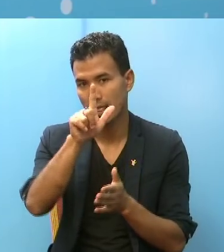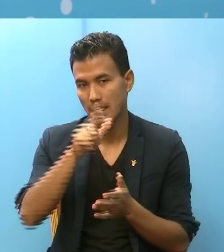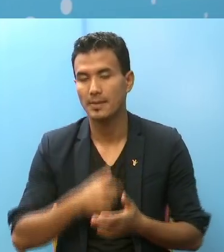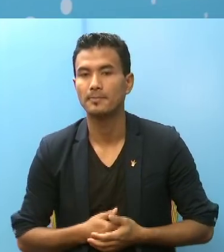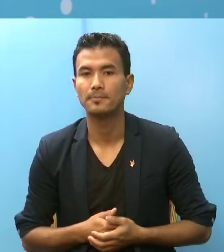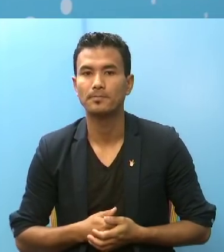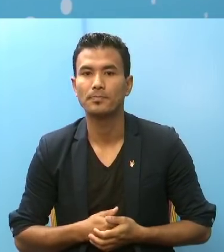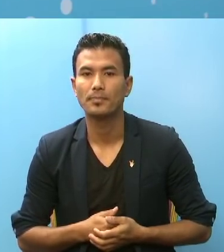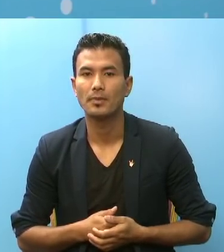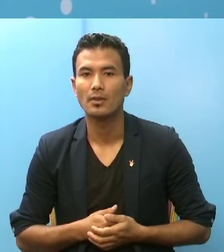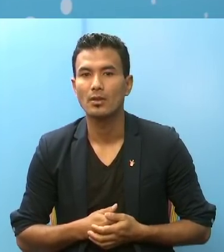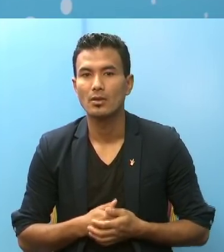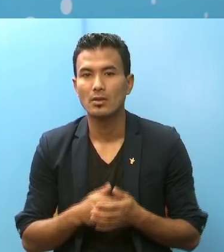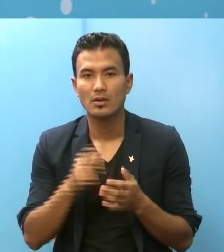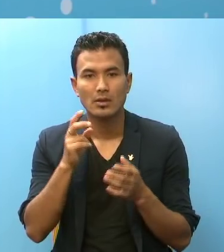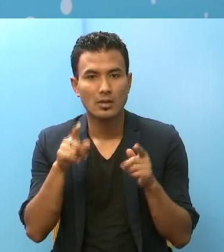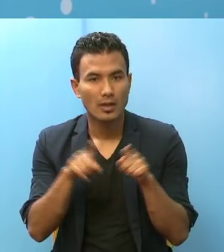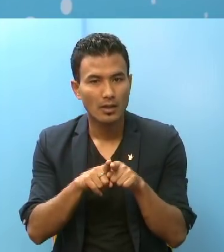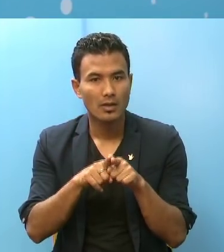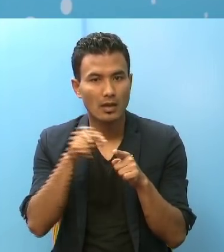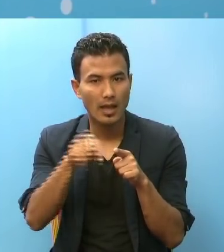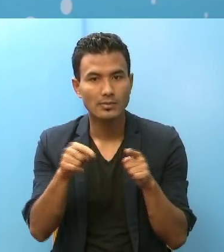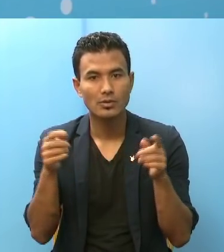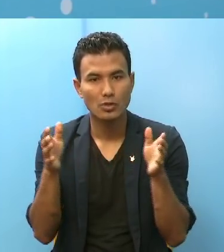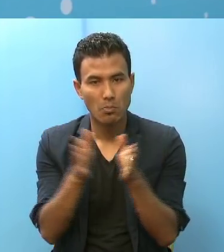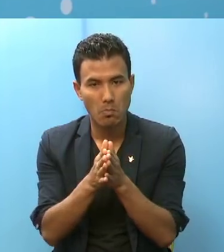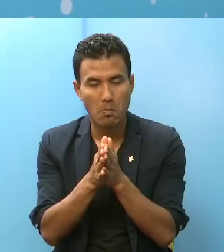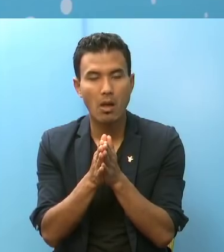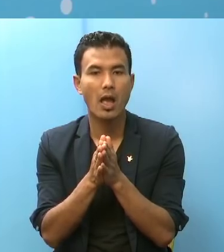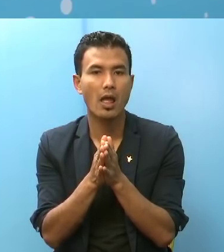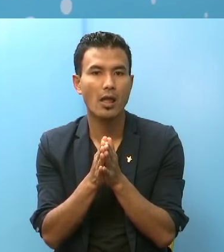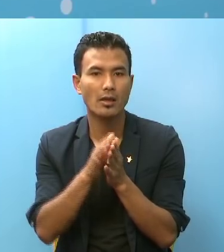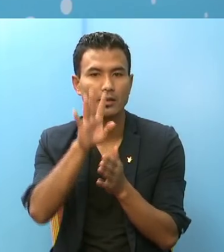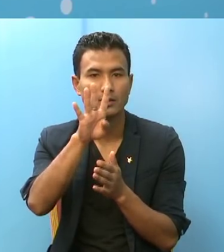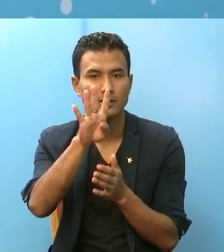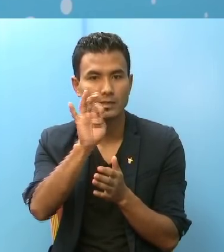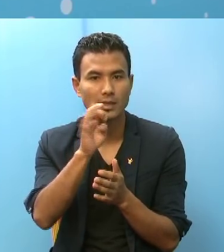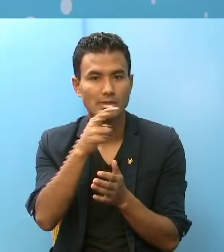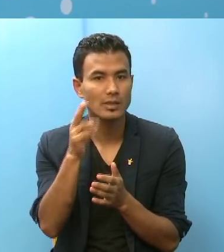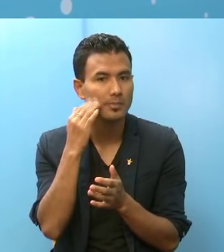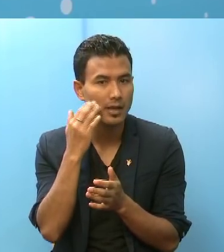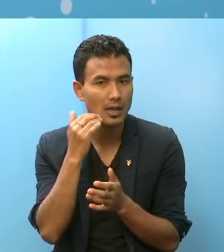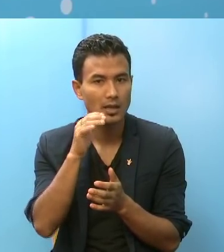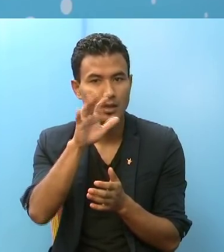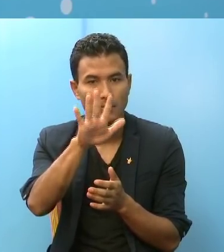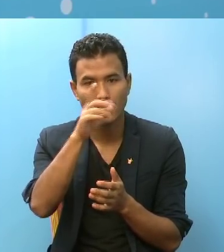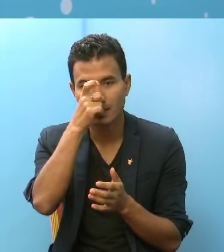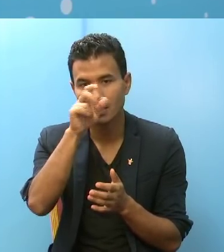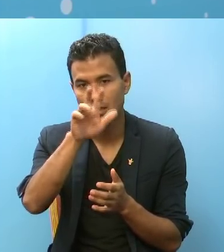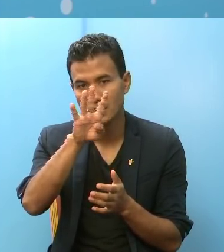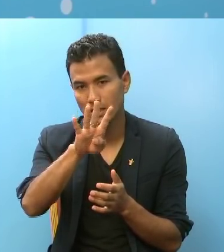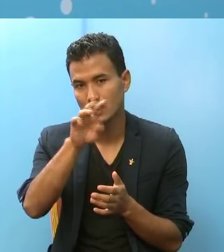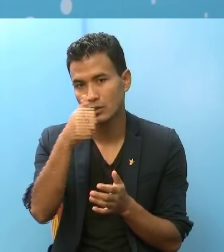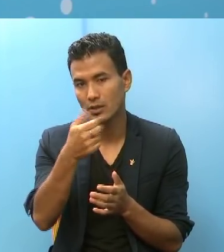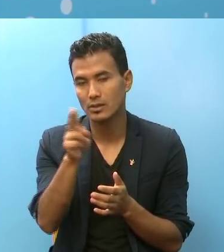ये सई करी आज़को जंना 40 जना महिला पानसे 46